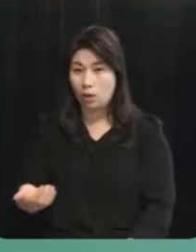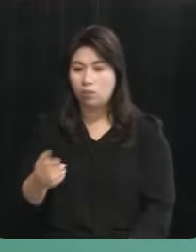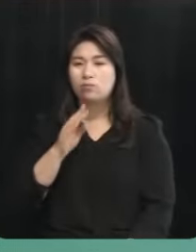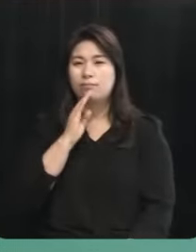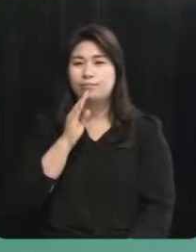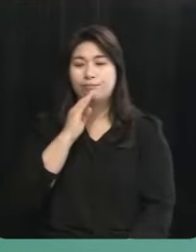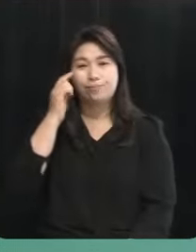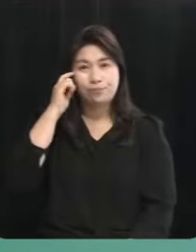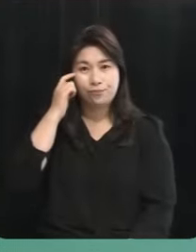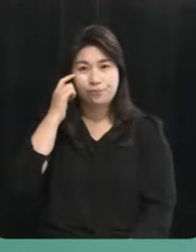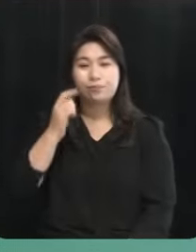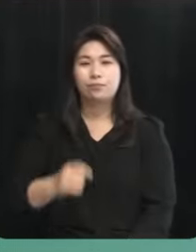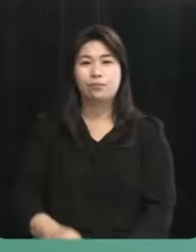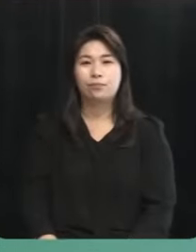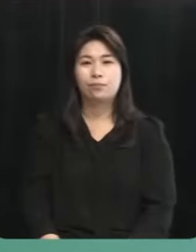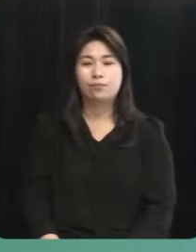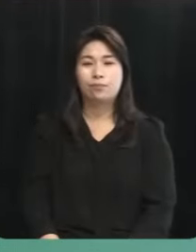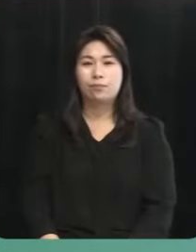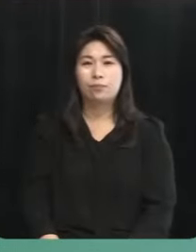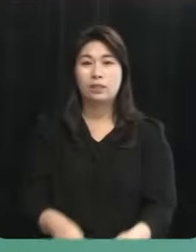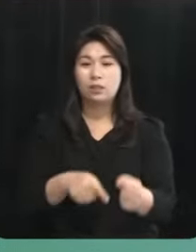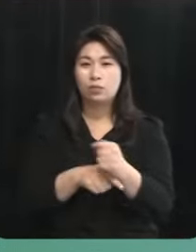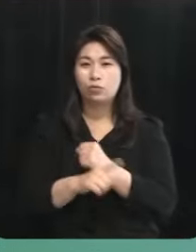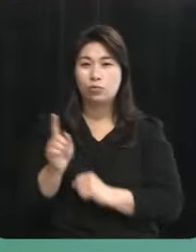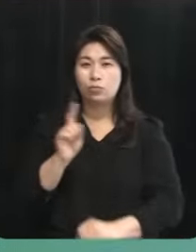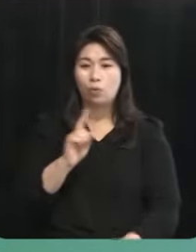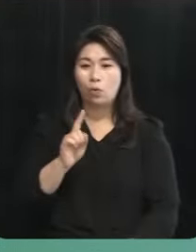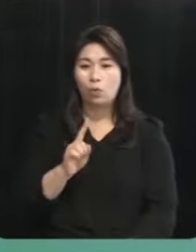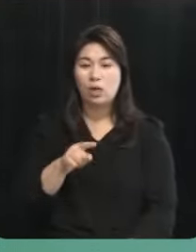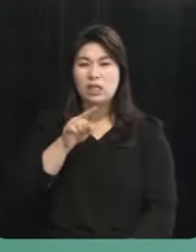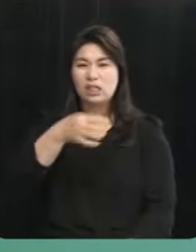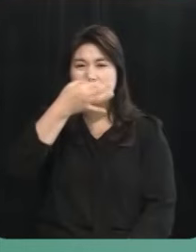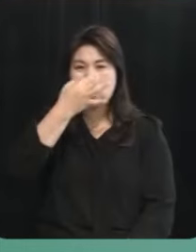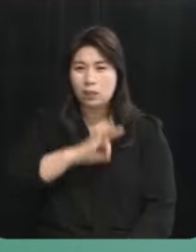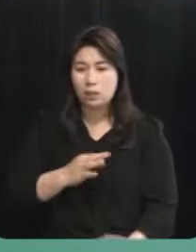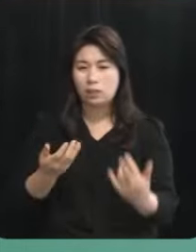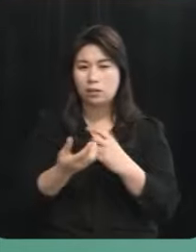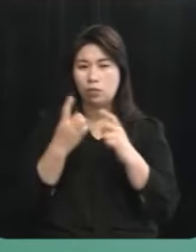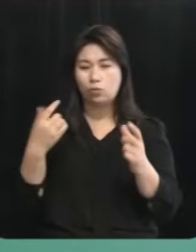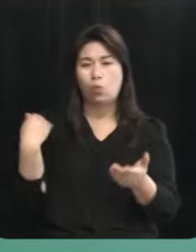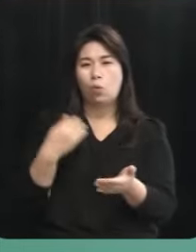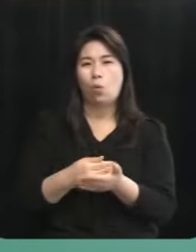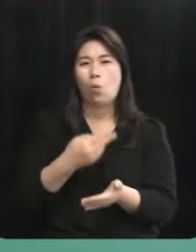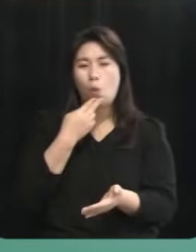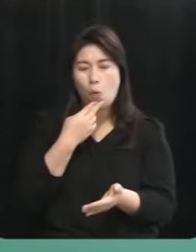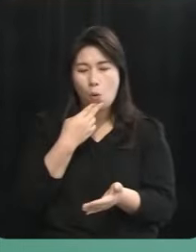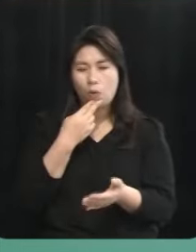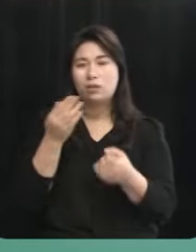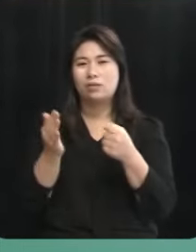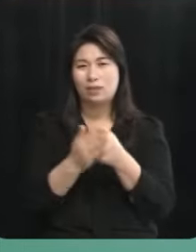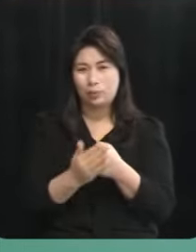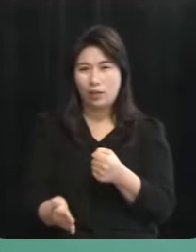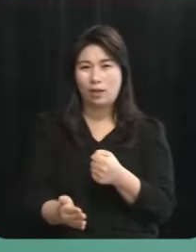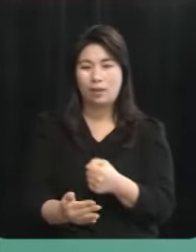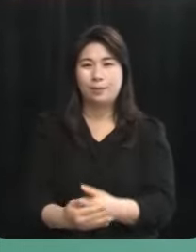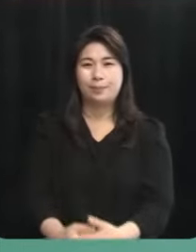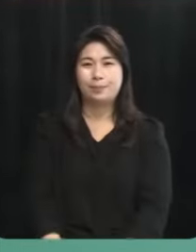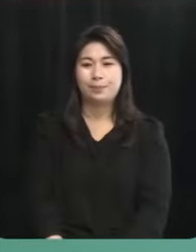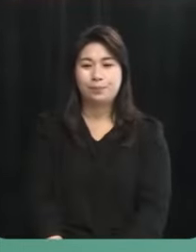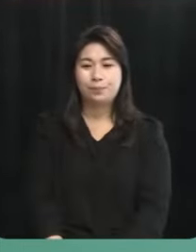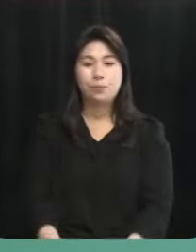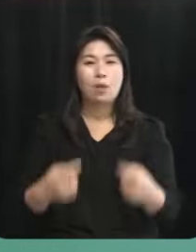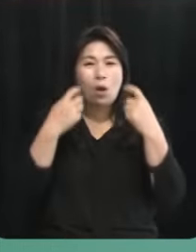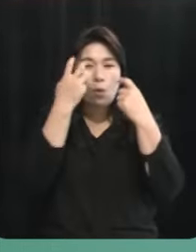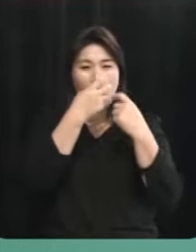맞다고 생각합니다 그것은 그 이익이 제주도로 돌아오지 않기 때문입니다 그리고